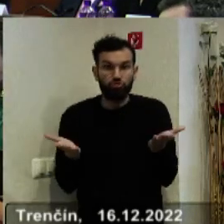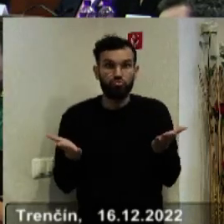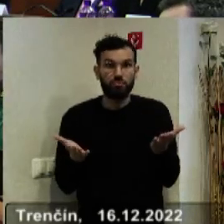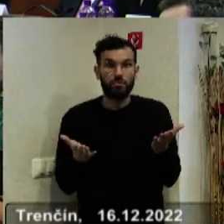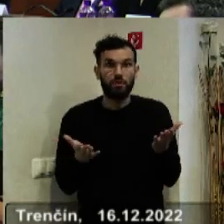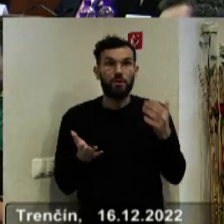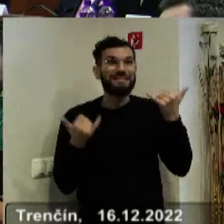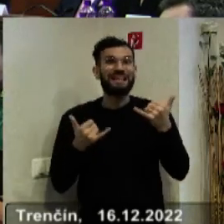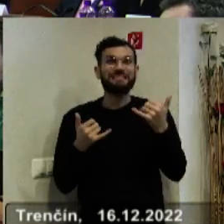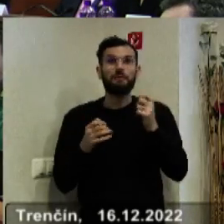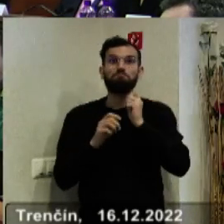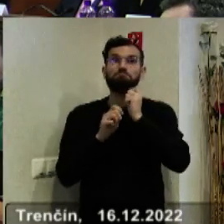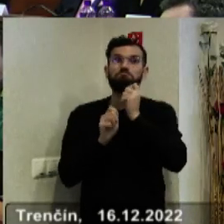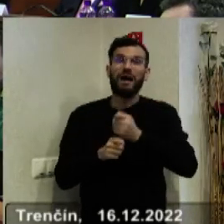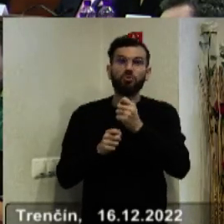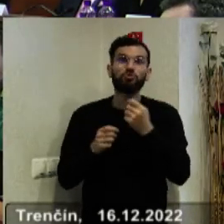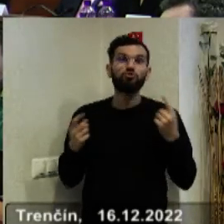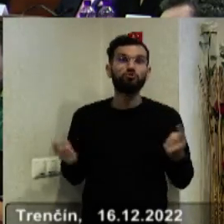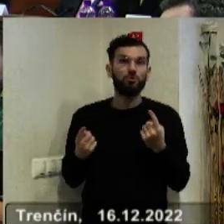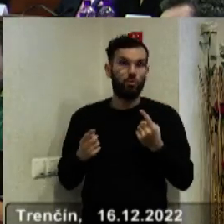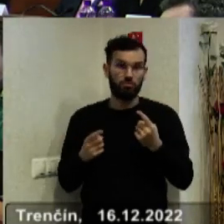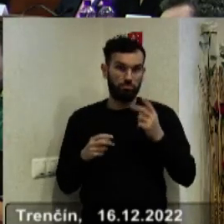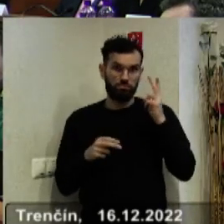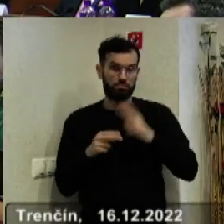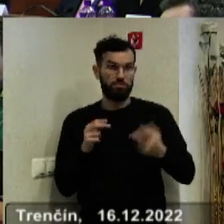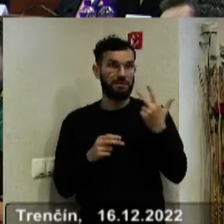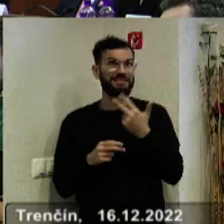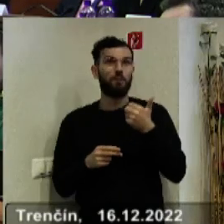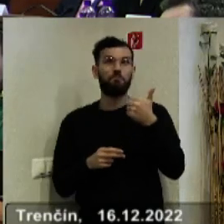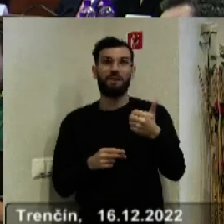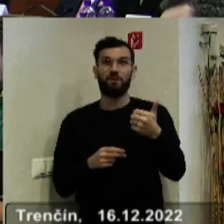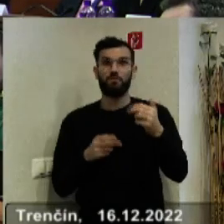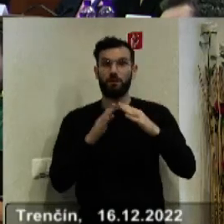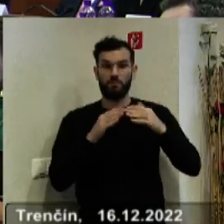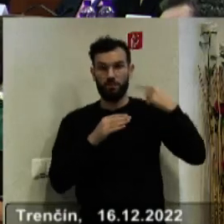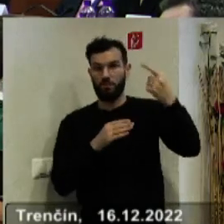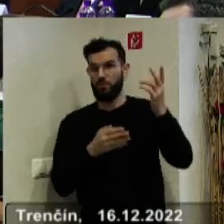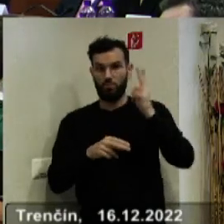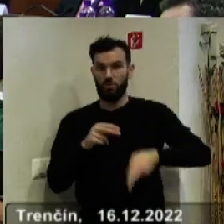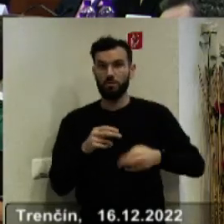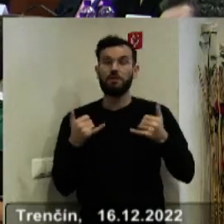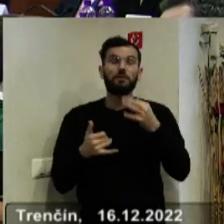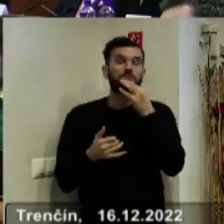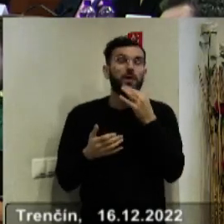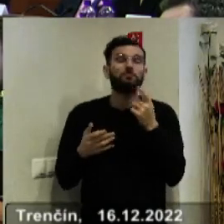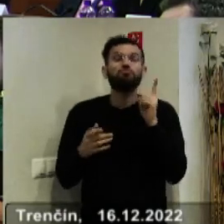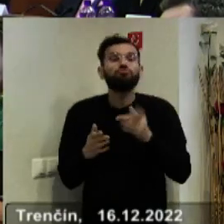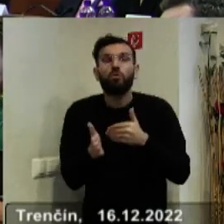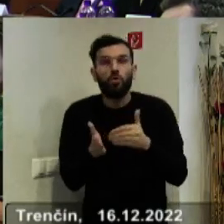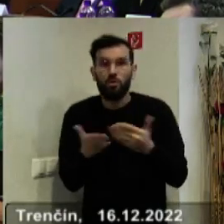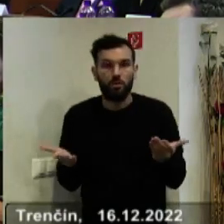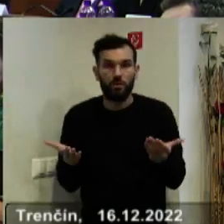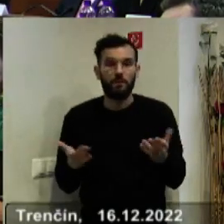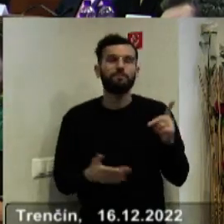bánská činnosť končí. Budúci rok, 31.12. Mňa by teda stačilo, keby len dvomi, tromi vetami, že kde sa nachádzame. Ďakujem pekne.